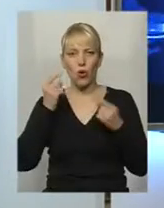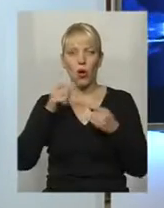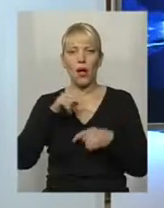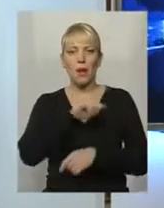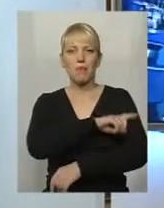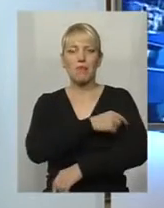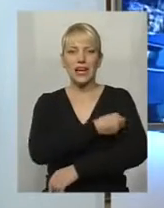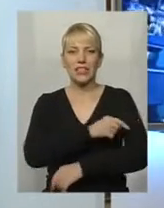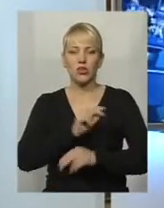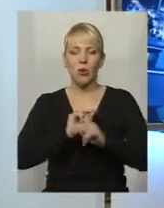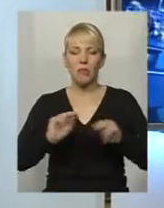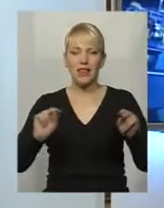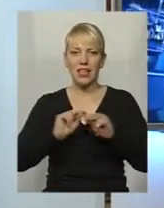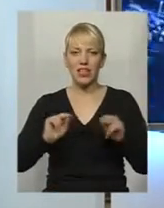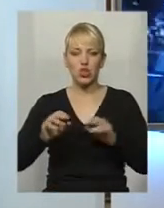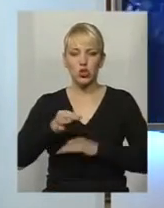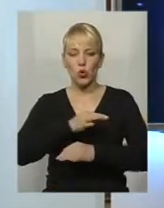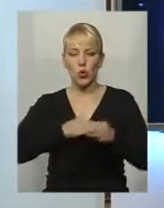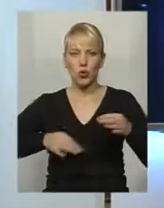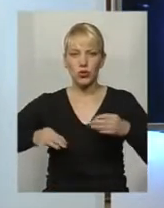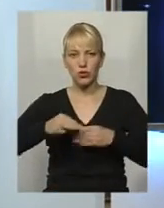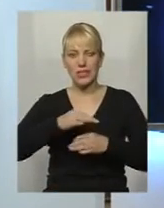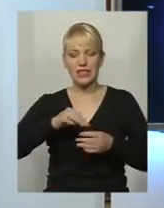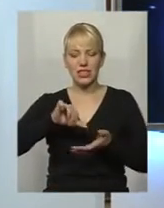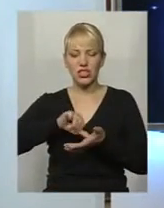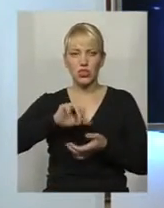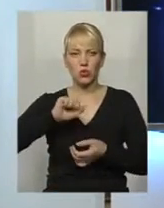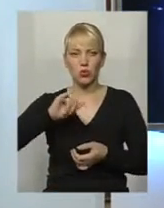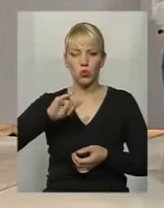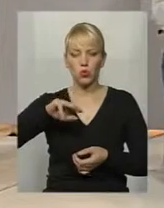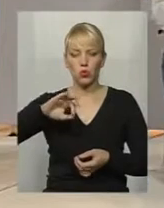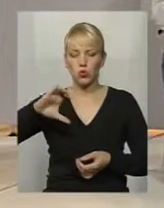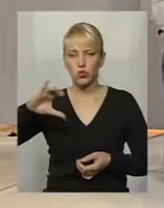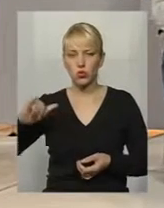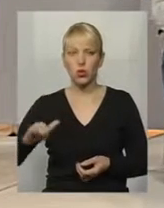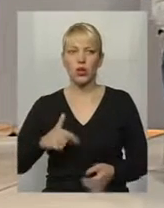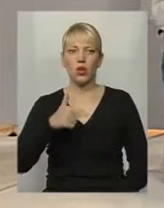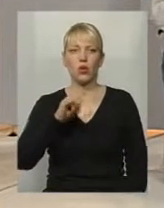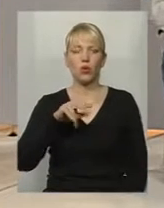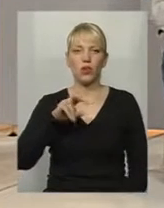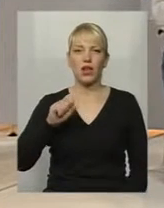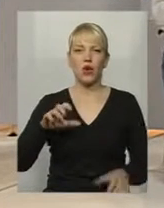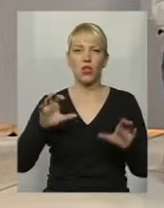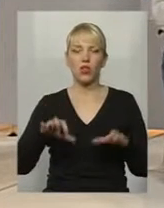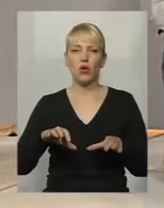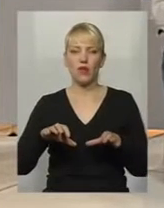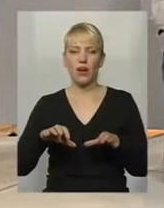-педагогічної консультації, член УТОСу та Микола Гула – голова Хмельницької первинної